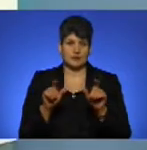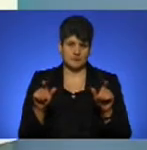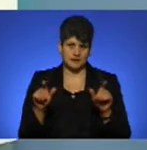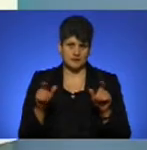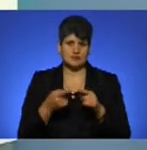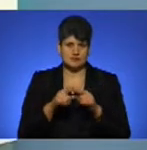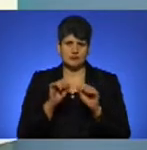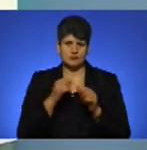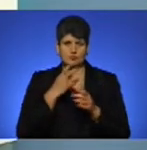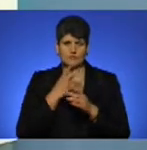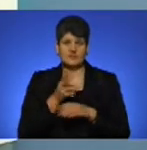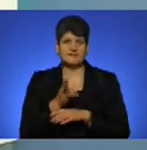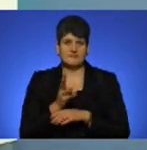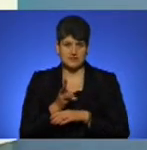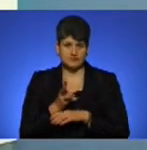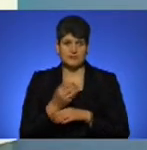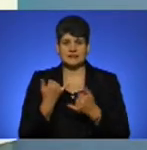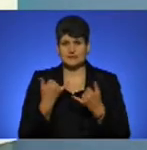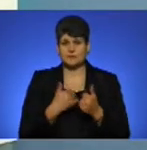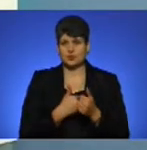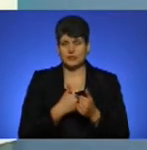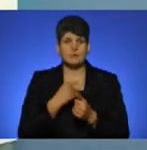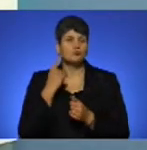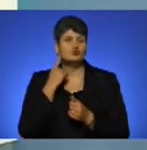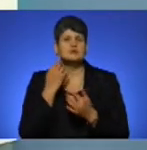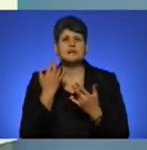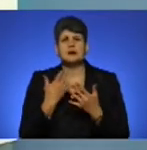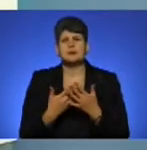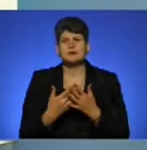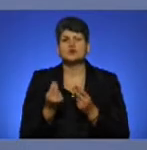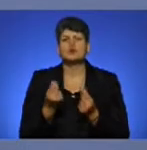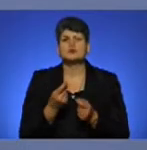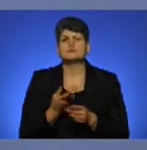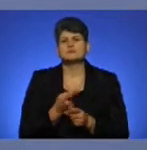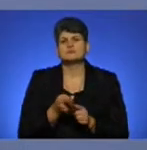зможемо переглянути на відео. Я зараз би хотіла почути, скільки приблизно це коштувало.